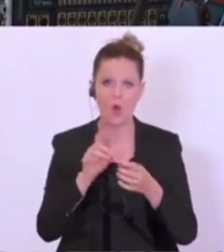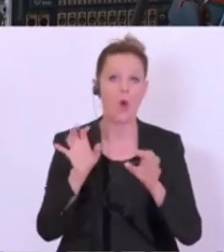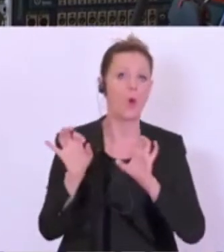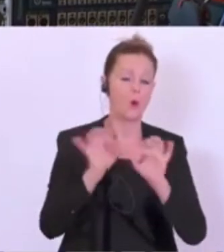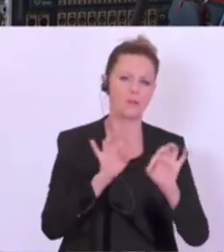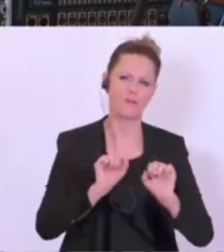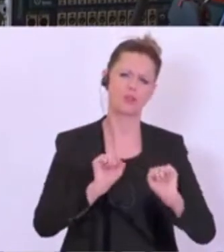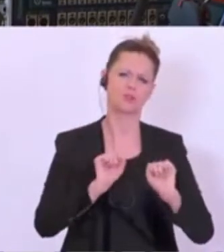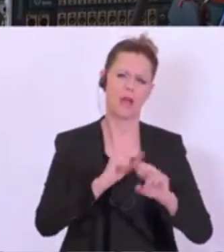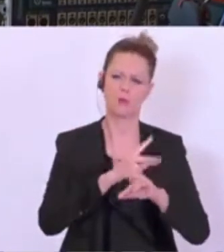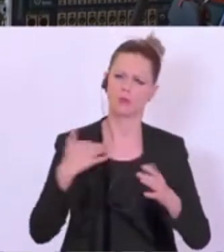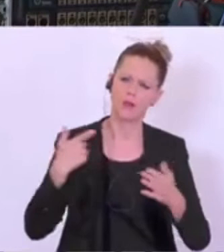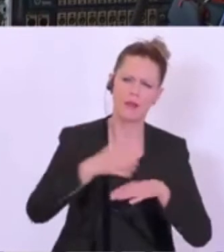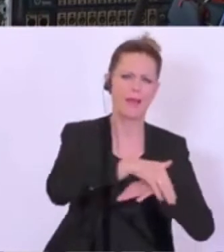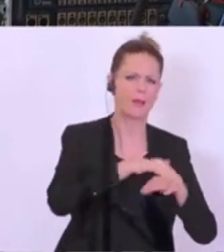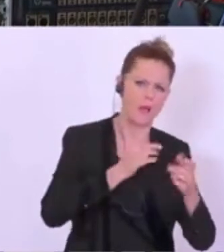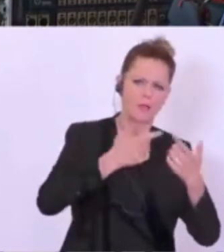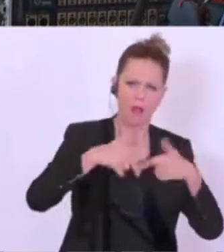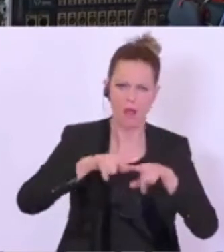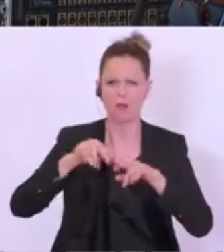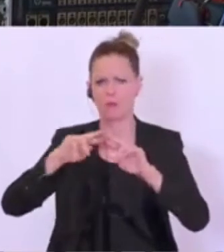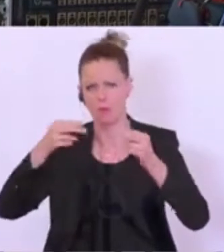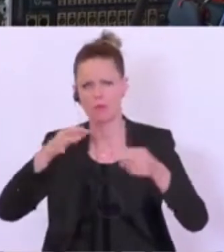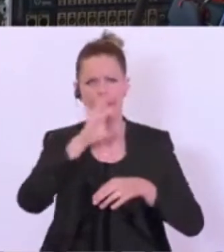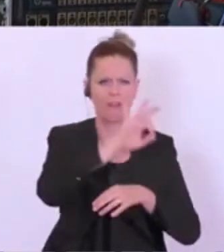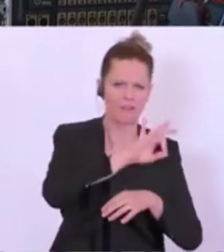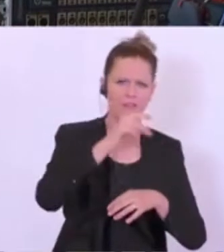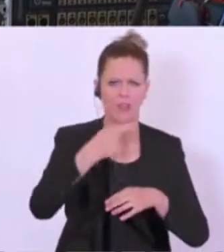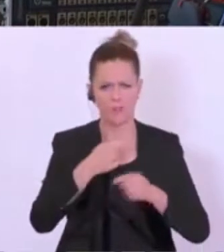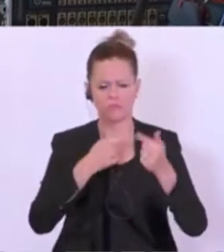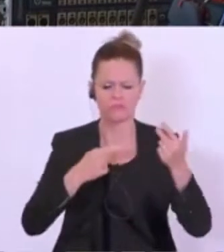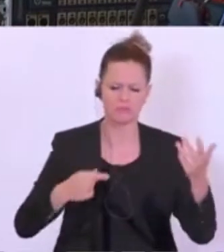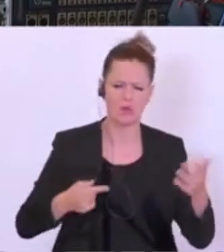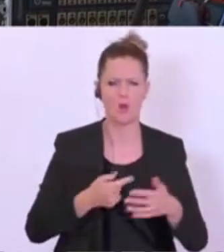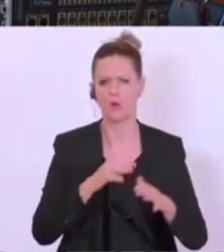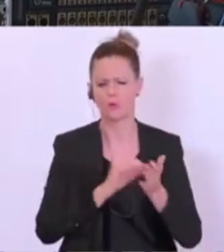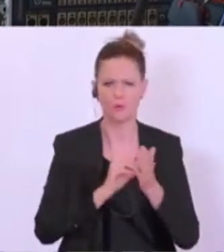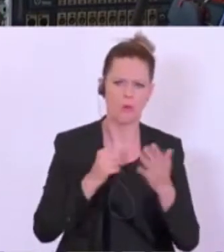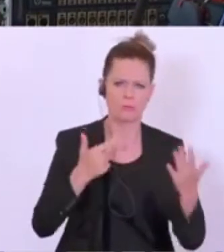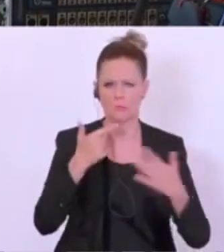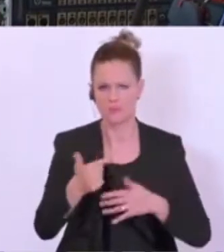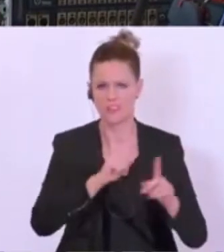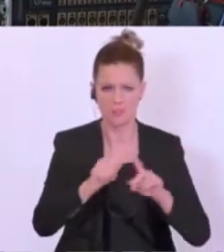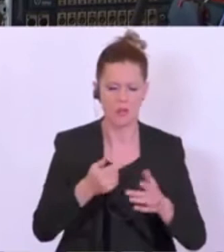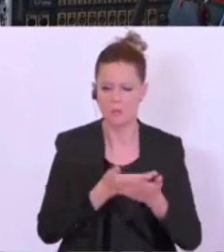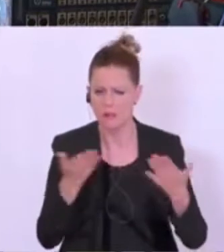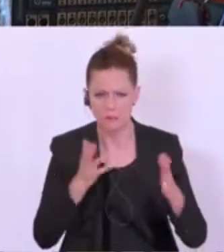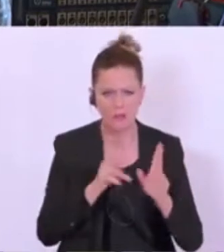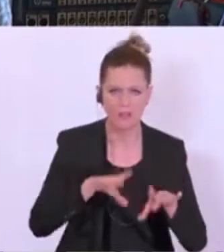üblich, in der Gemeinde und im Land und im Bund und in der FFG und ich weiß nicht wo und in 27 Stellen, man findet es eigentlich gar nicht?